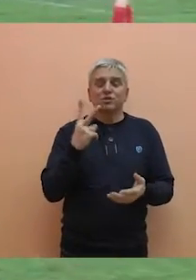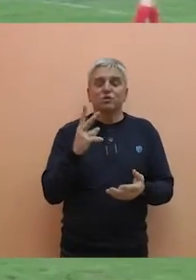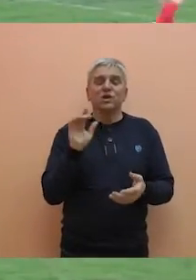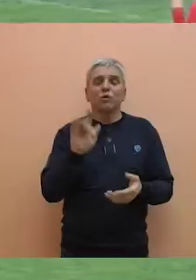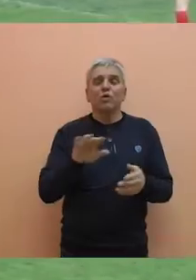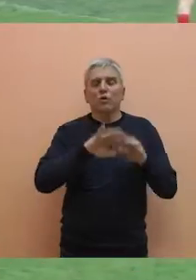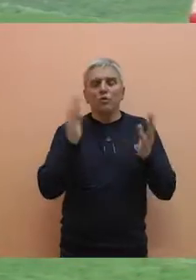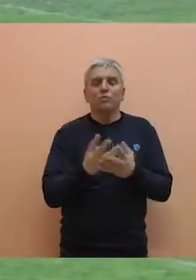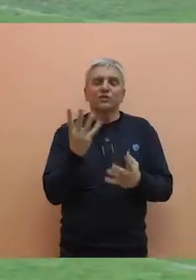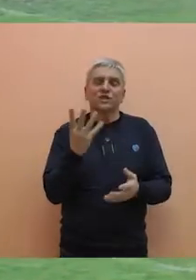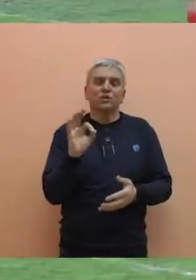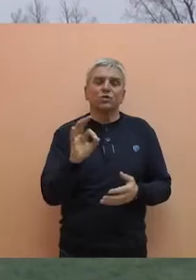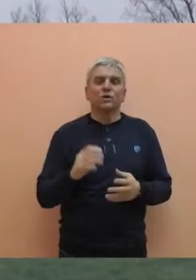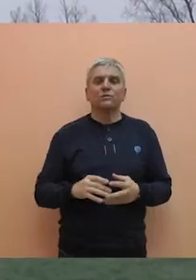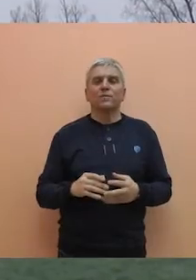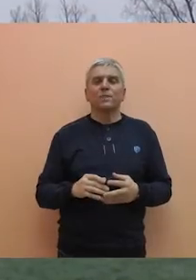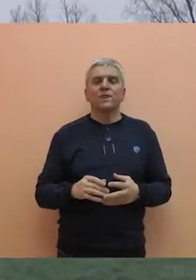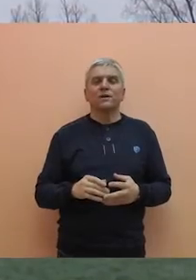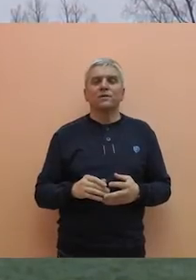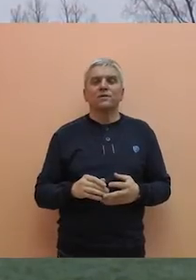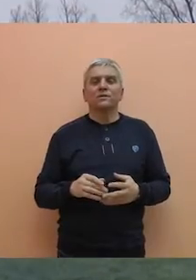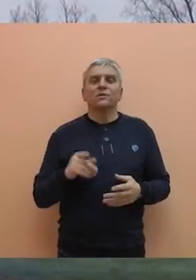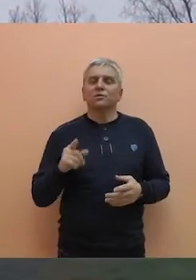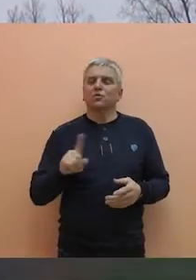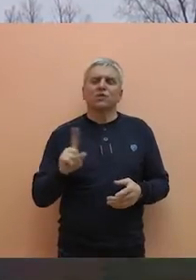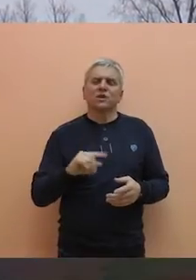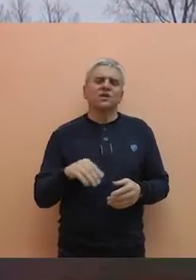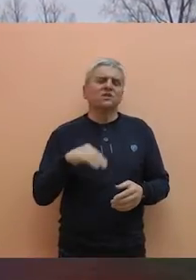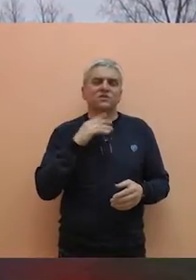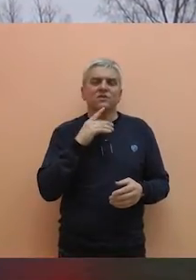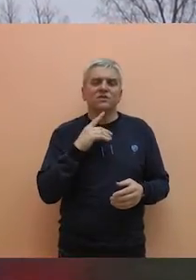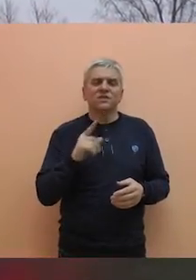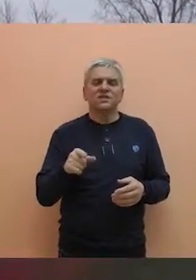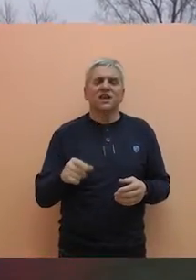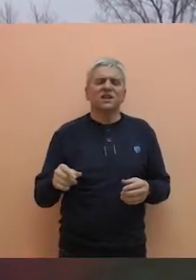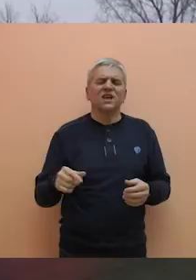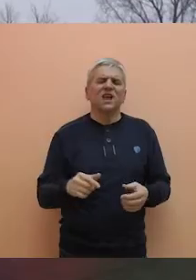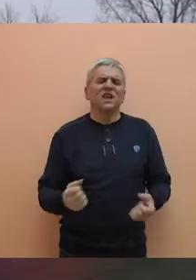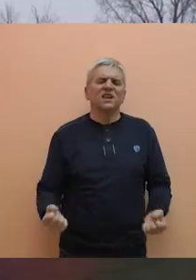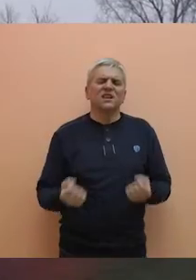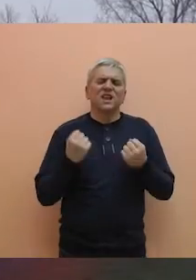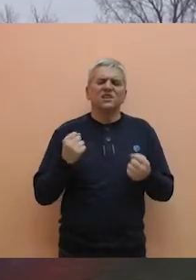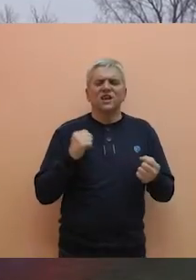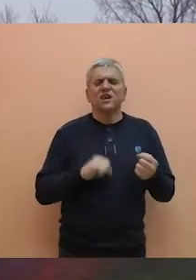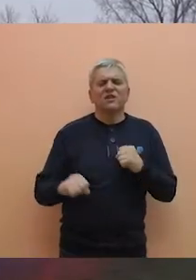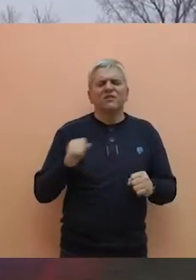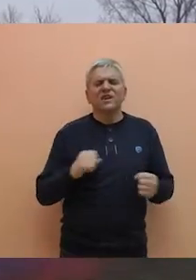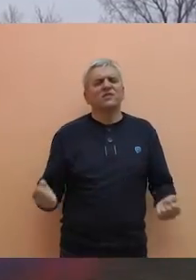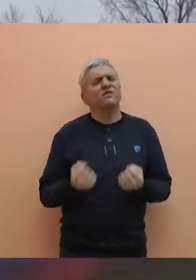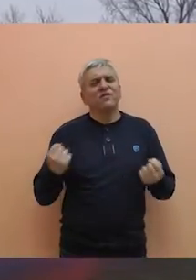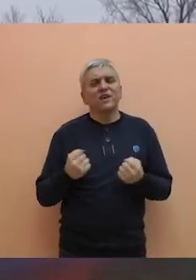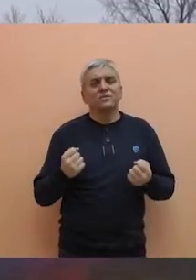drugi gol za konačnih 4-0. Siguram da ovo još nije naš maksimum, izlazimo iz tečkih priprema, noge su nam još tečke,